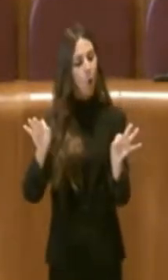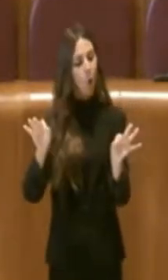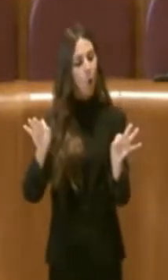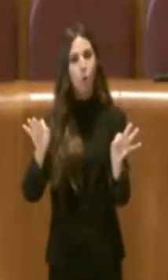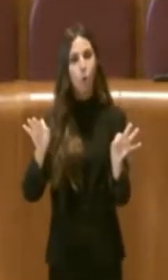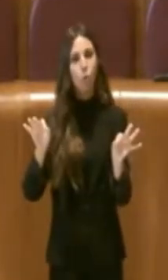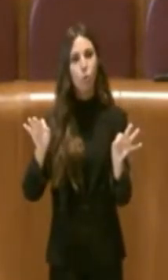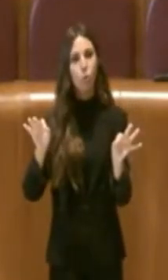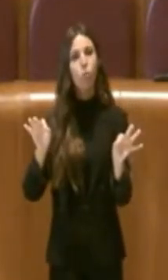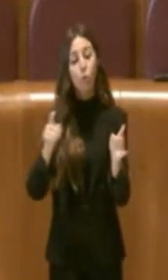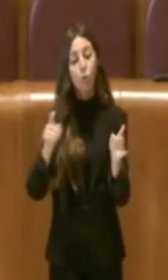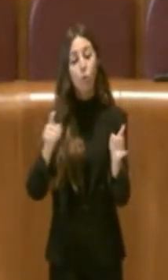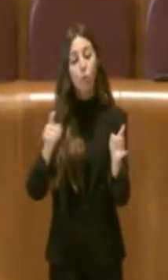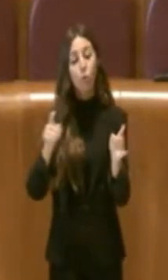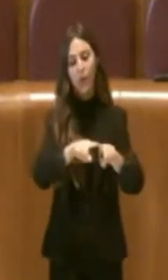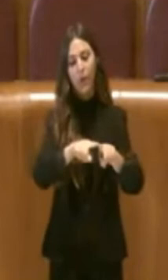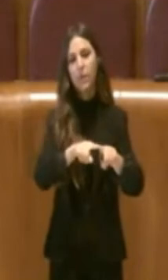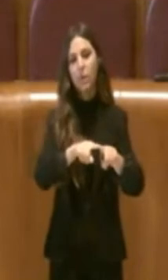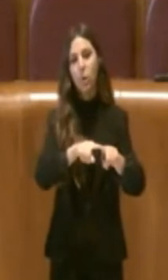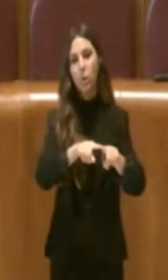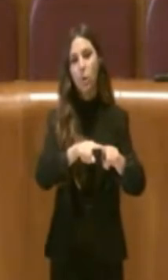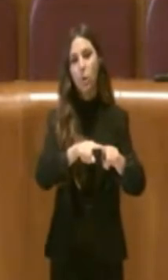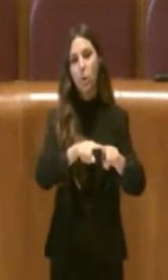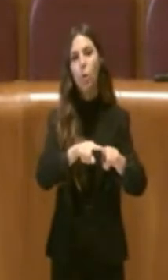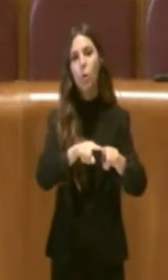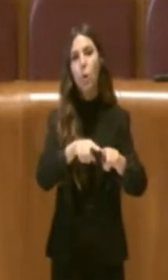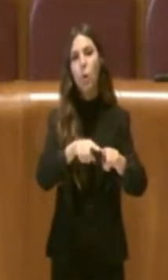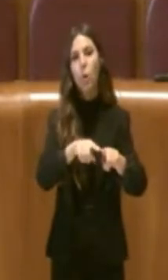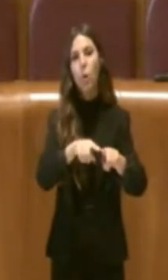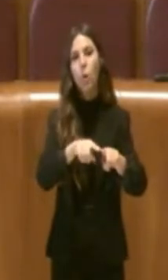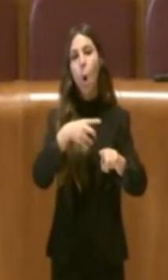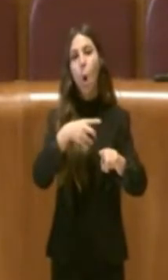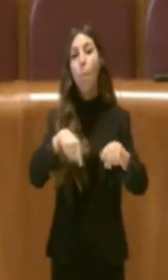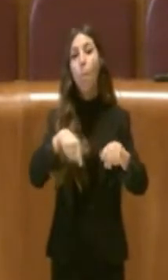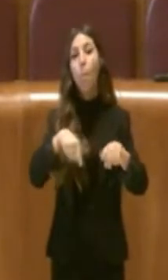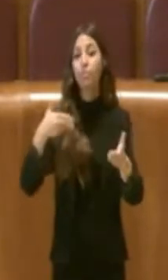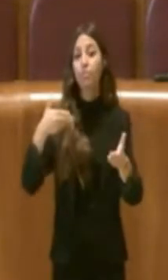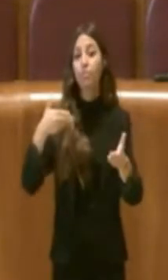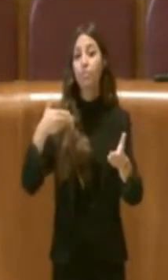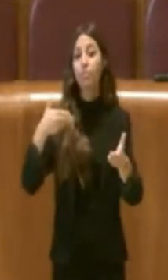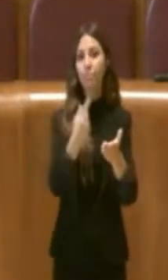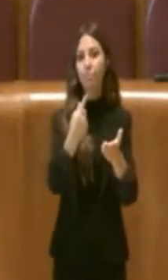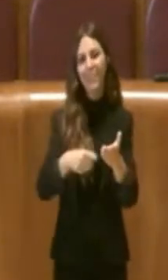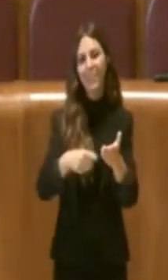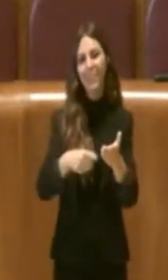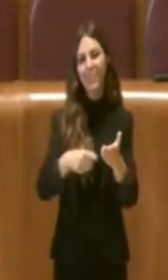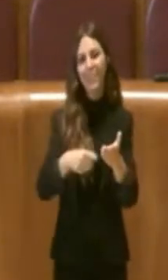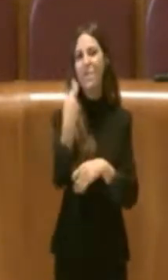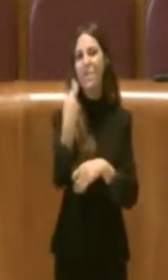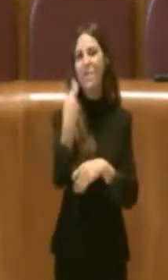la convocazione della Commissione. Questo è quanto. Grazie Presidente.